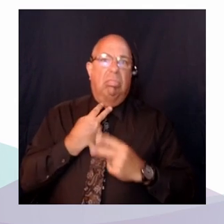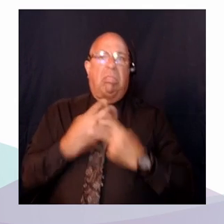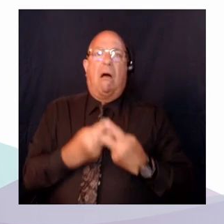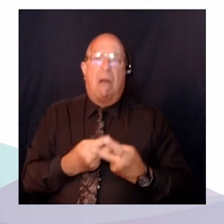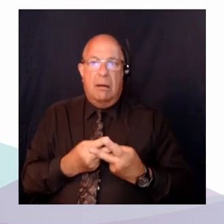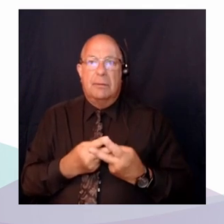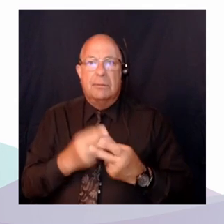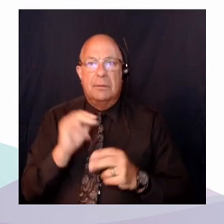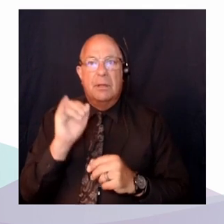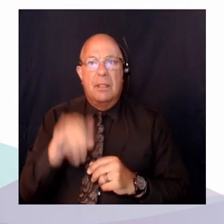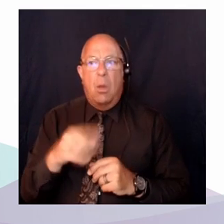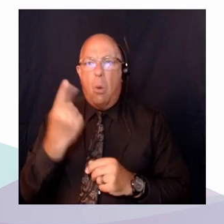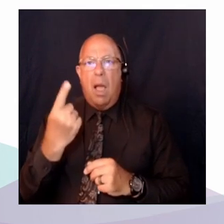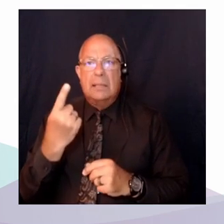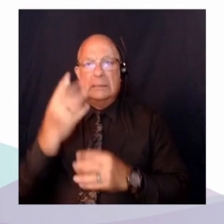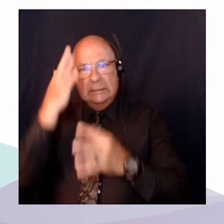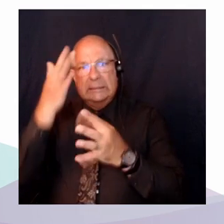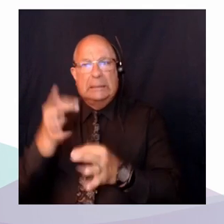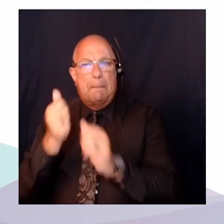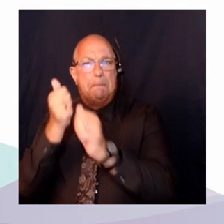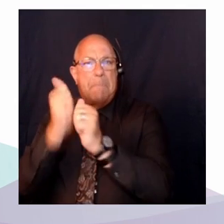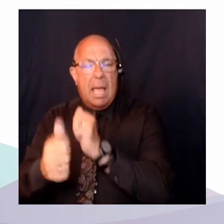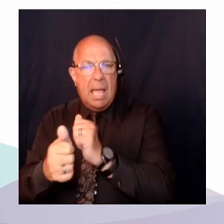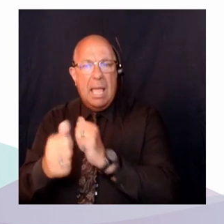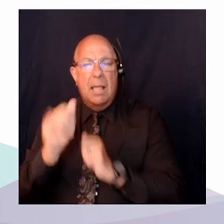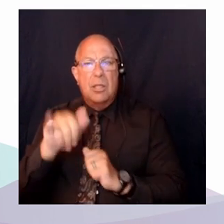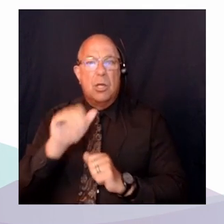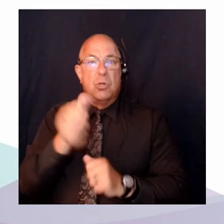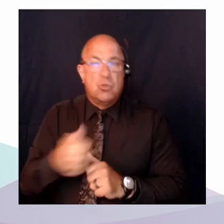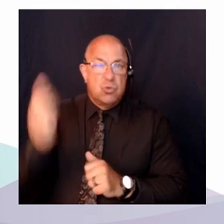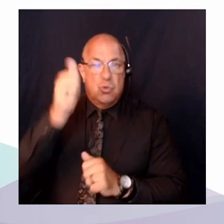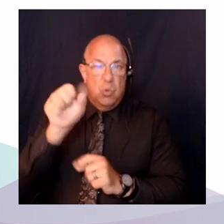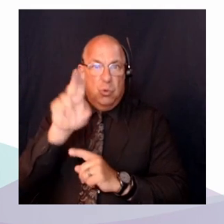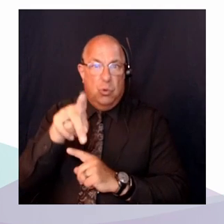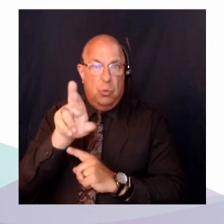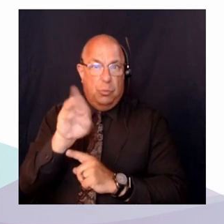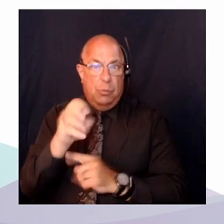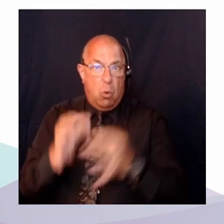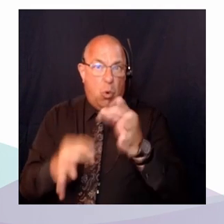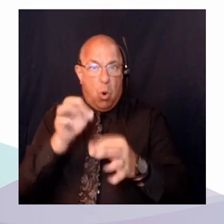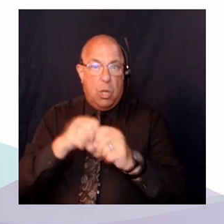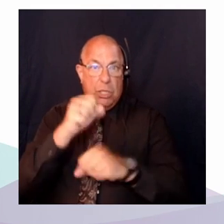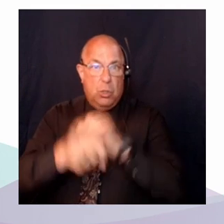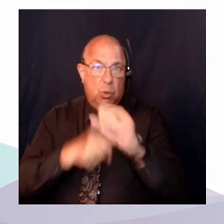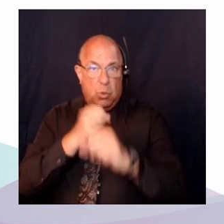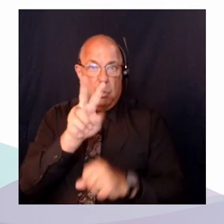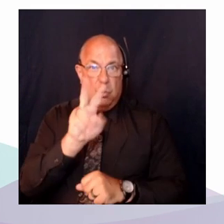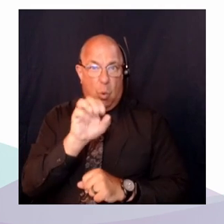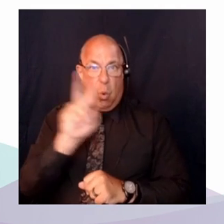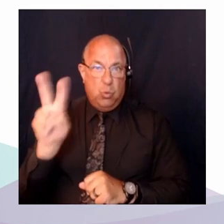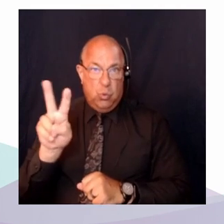rendue par la Cour suprême du Canada en 2002, et c'est la seule décision rendue par la Cour suprême du Canada qui était question